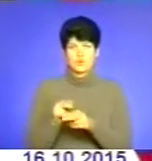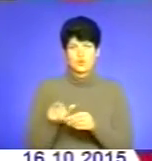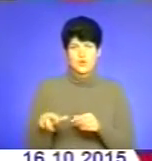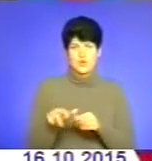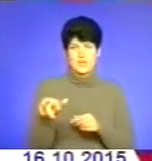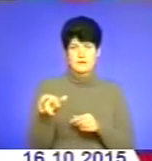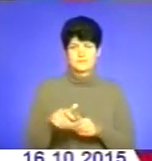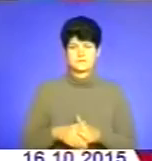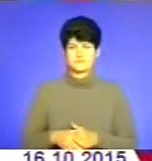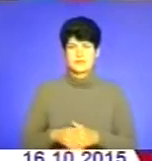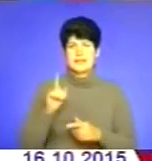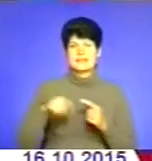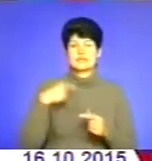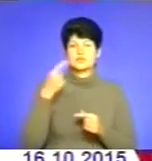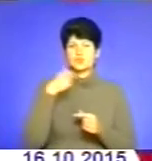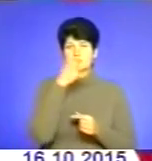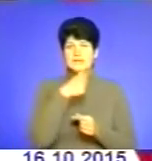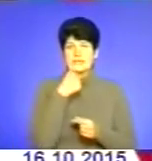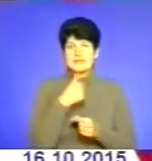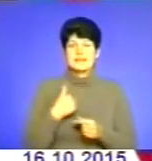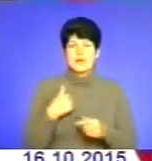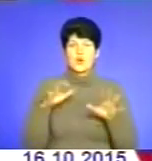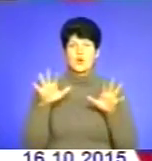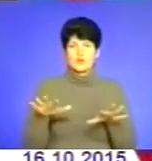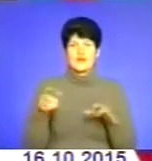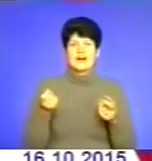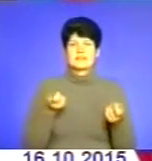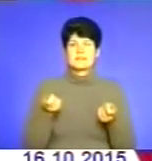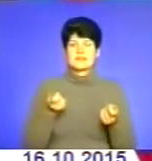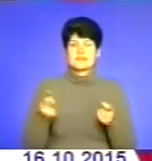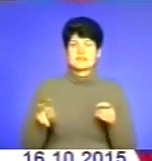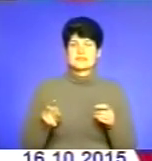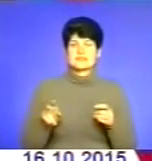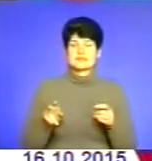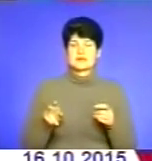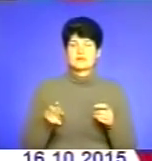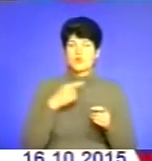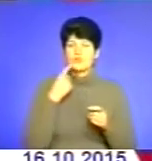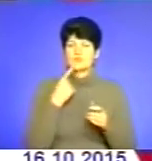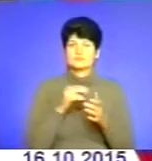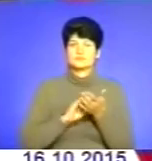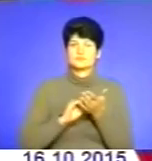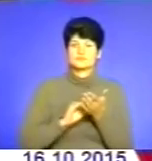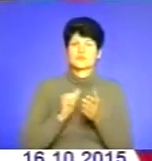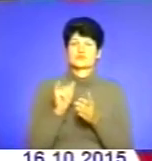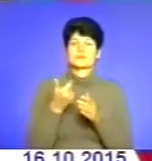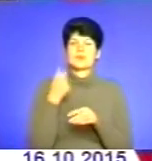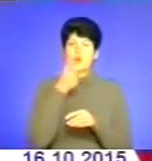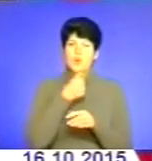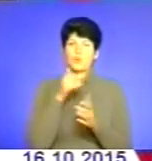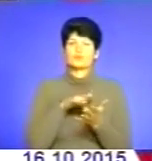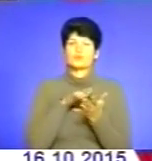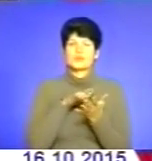Наступний рік я як голова адміністрації задекларував, що це буде роком туризму і